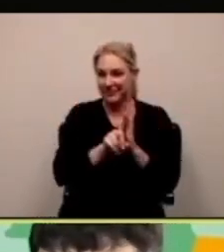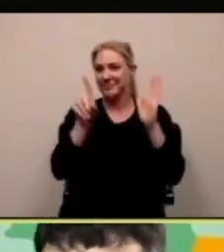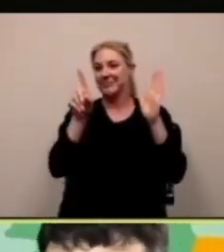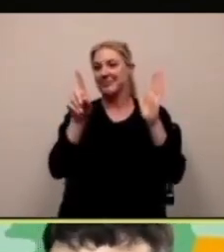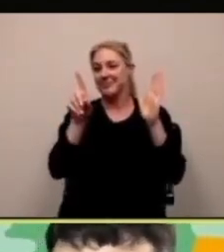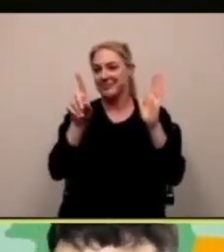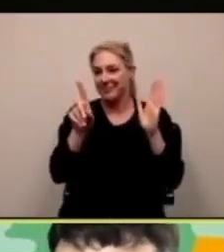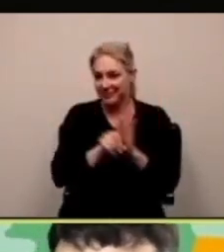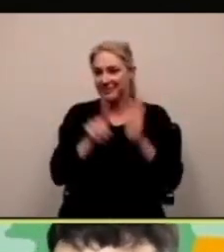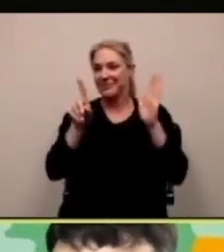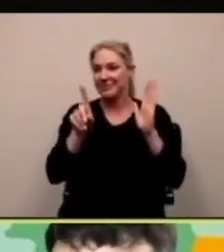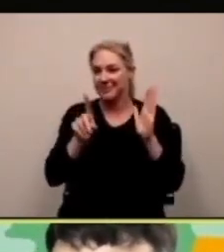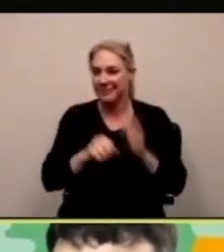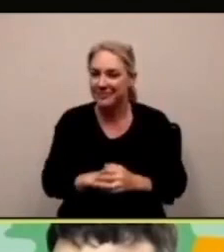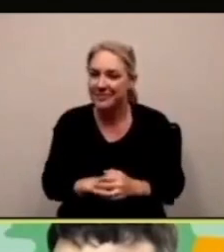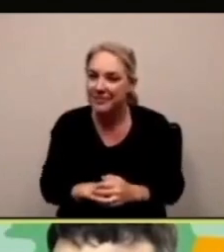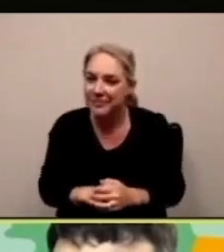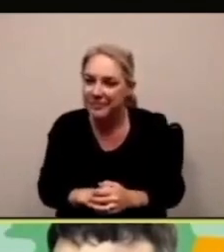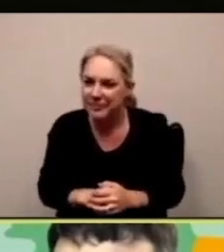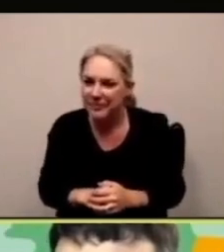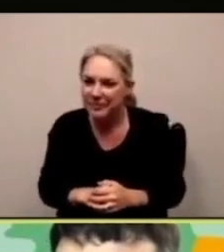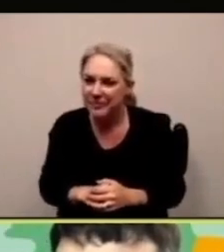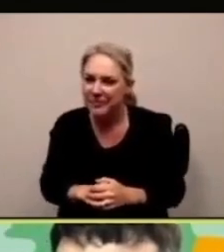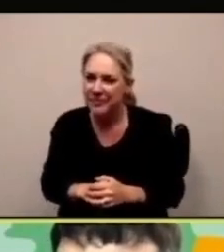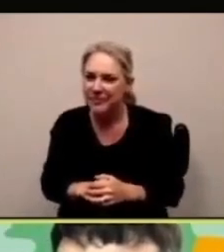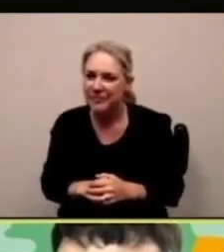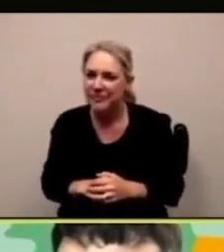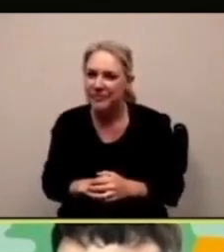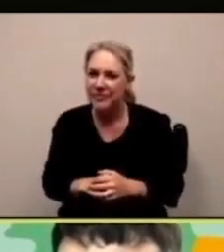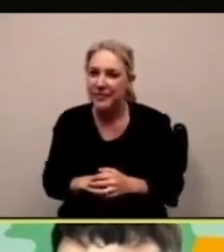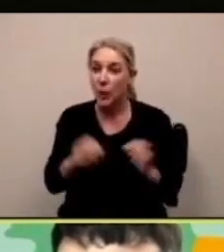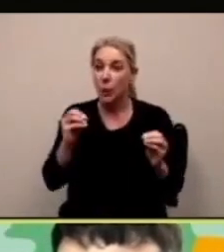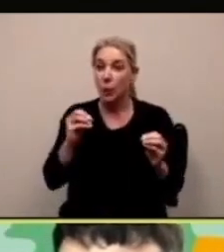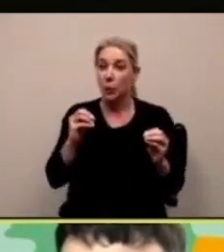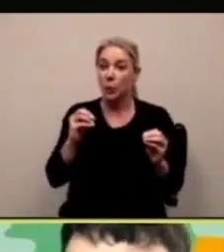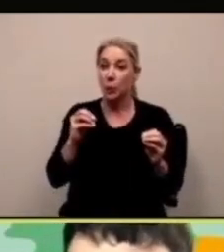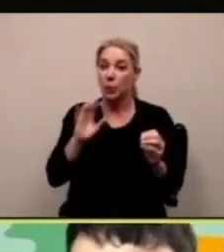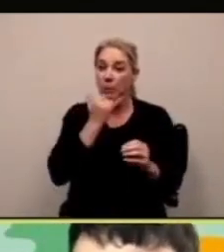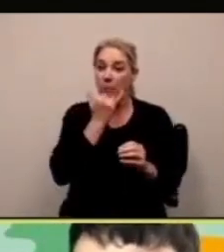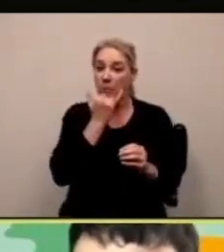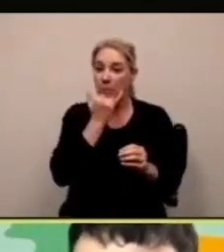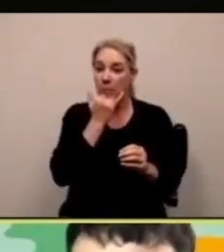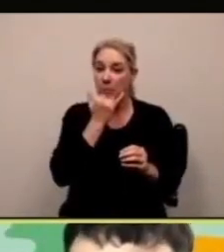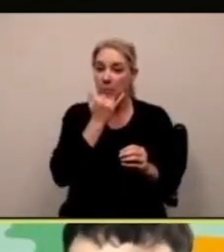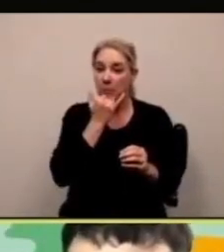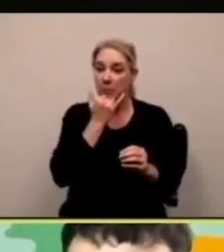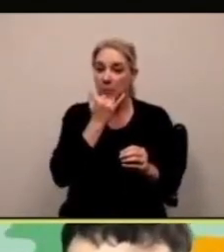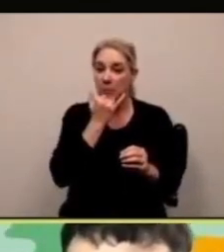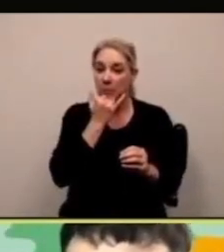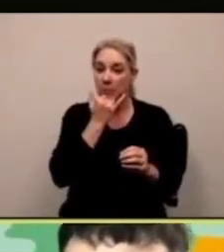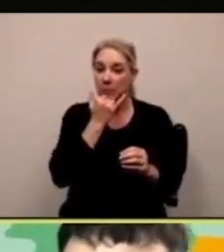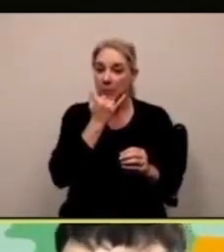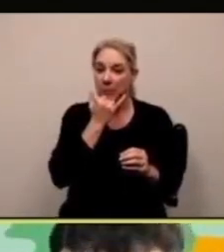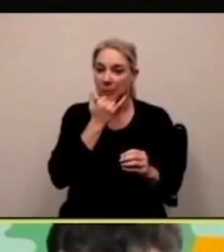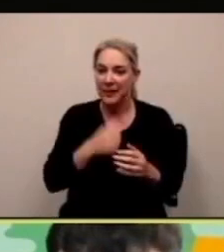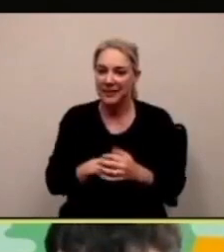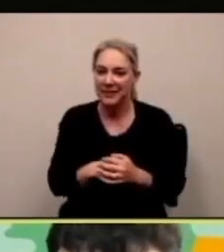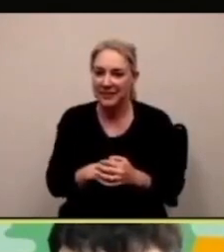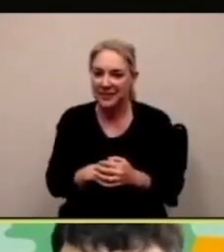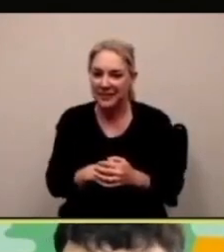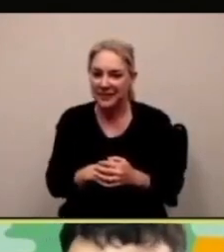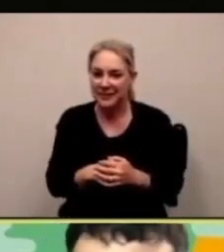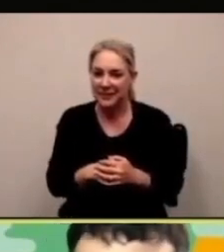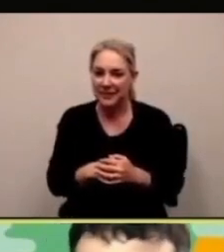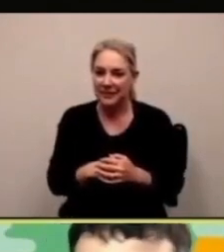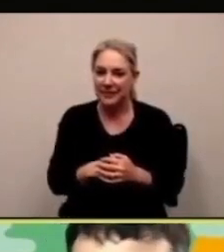e anche si può mettere che le biglie facciano un percorso e fare un'estensione perché